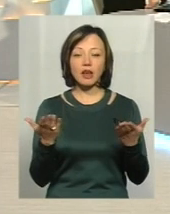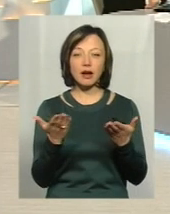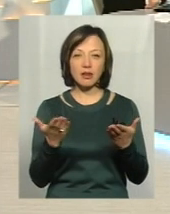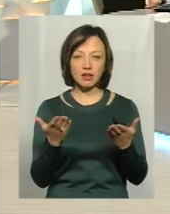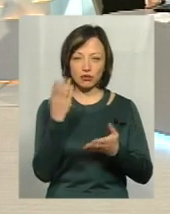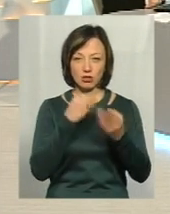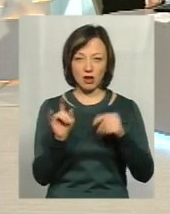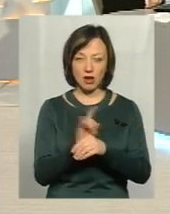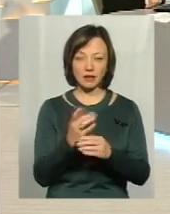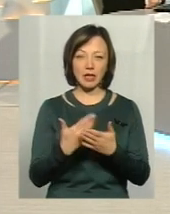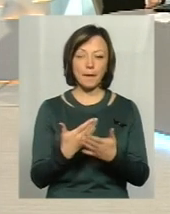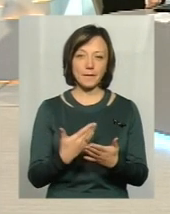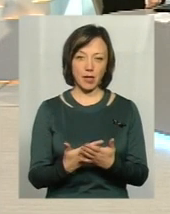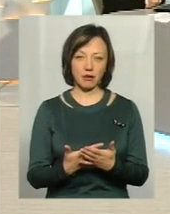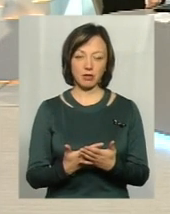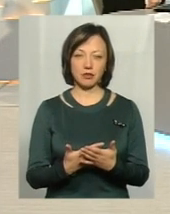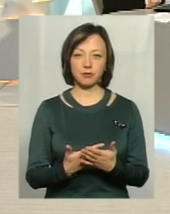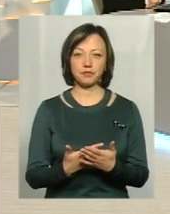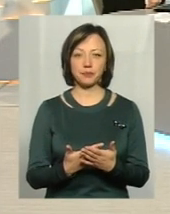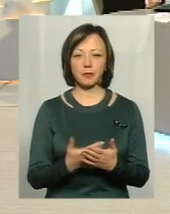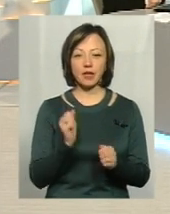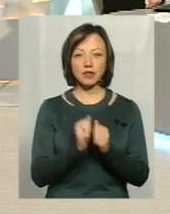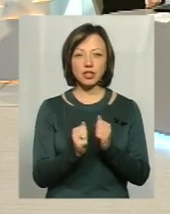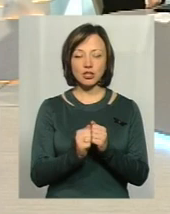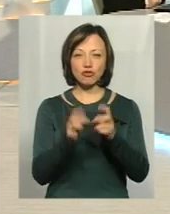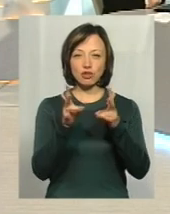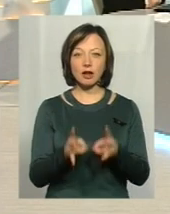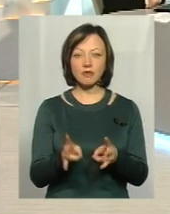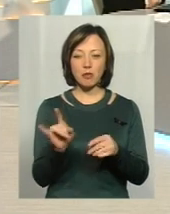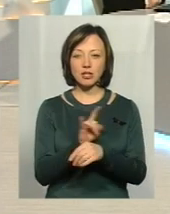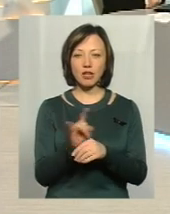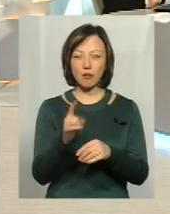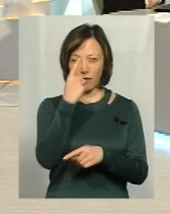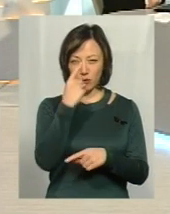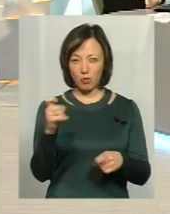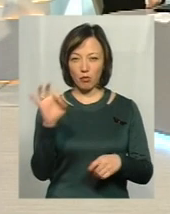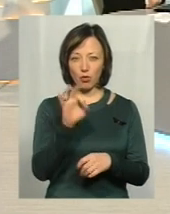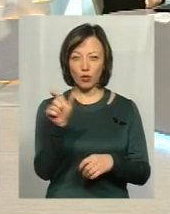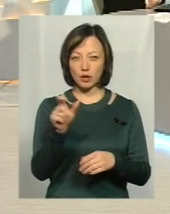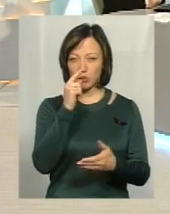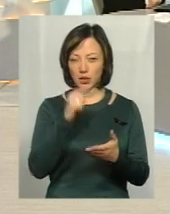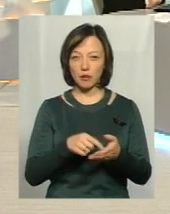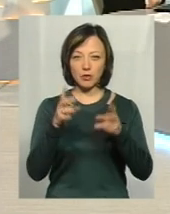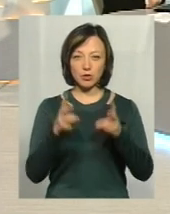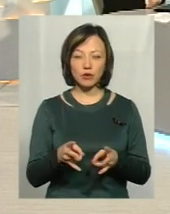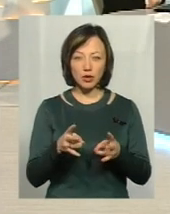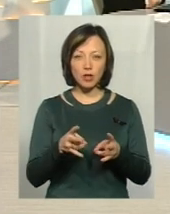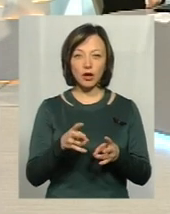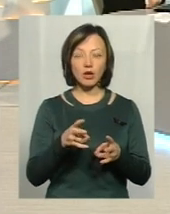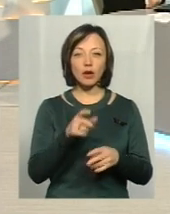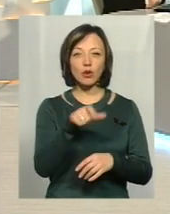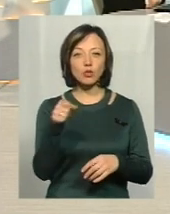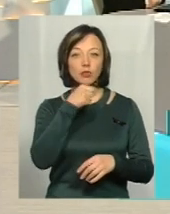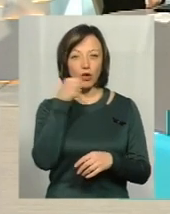шахрайства. Наприклад, частіше жертами шахраїв, які повідомляють про те, що людина потрапила в біду, стають люди